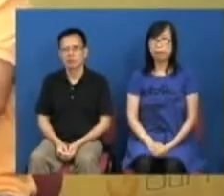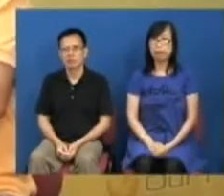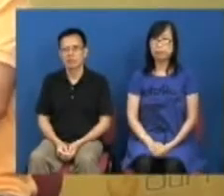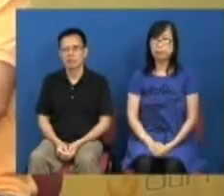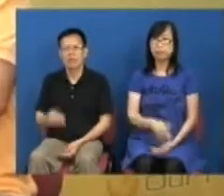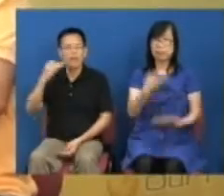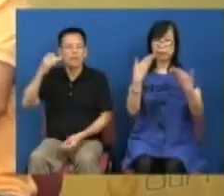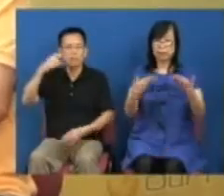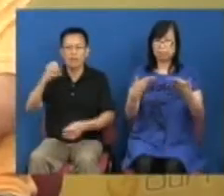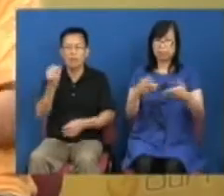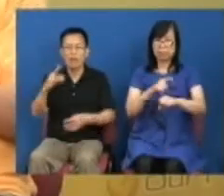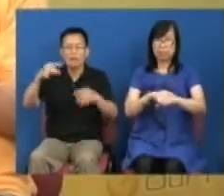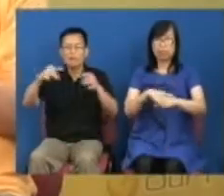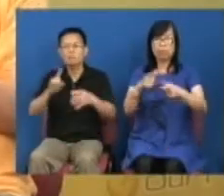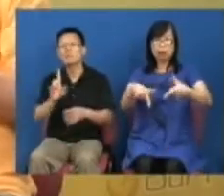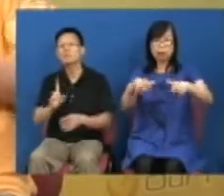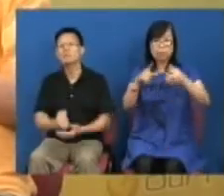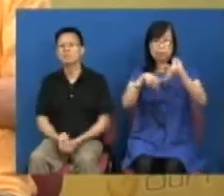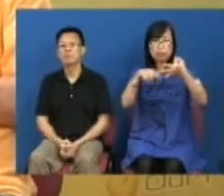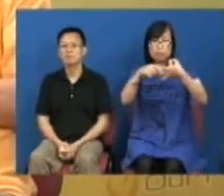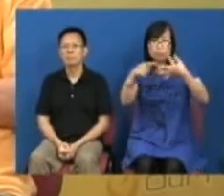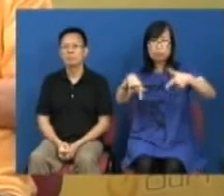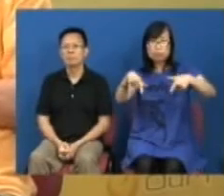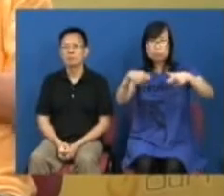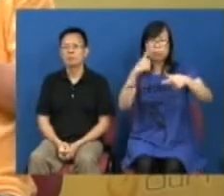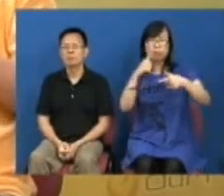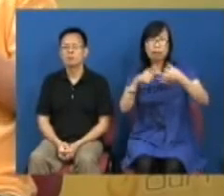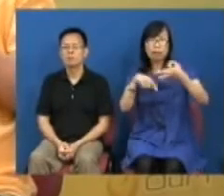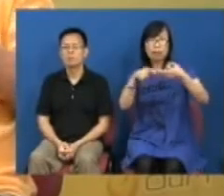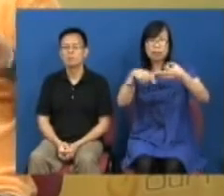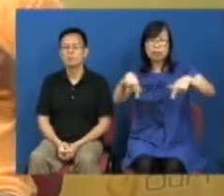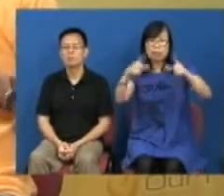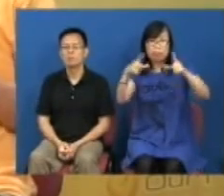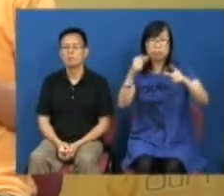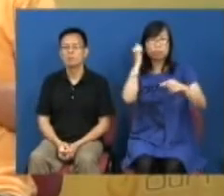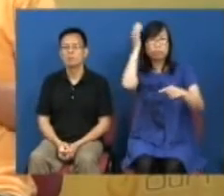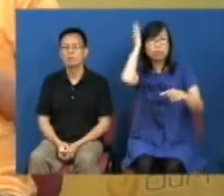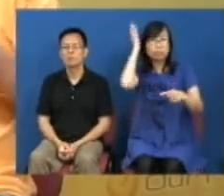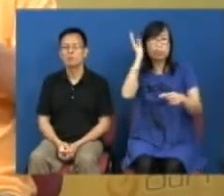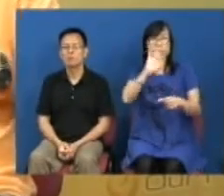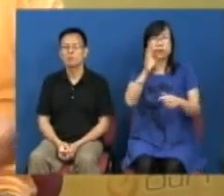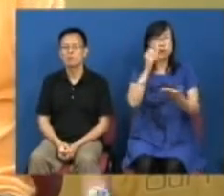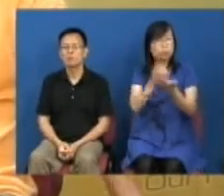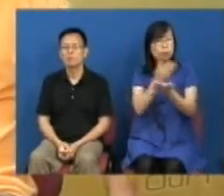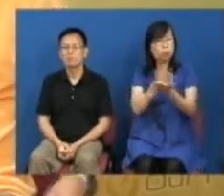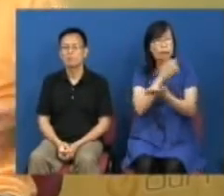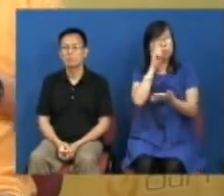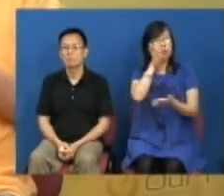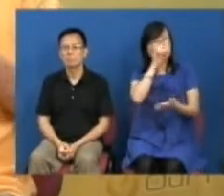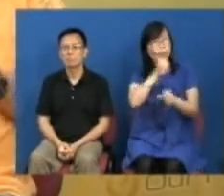白子又怎样今时今日的林公公就连这些最基本的东都不做一些程序公议他都不尝试去